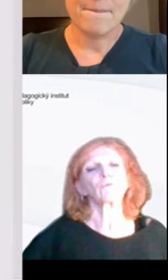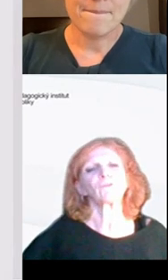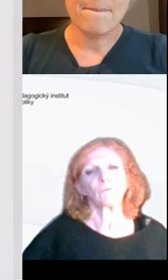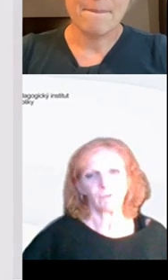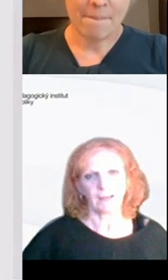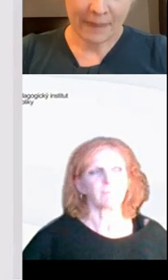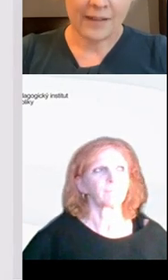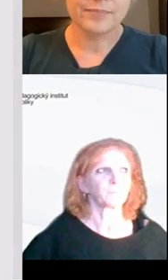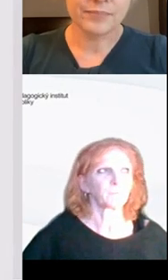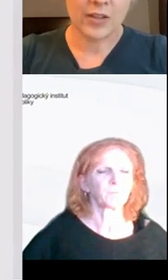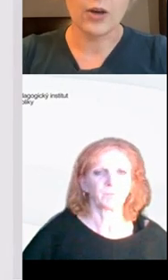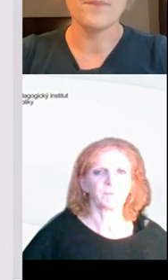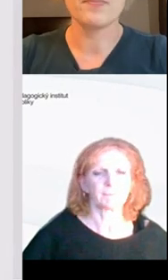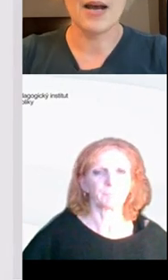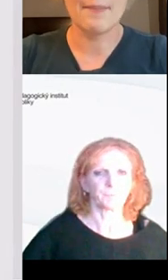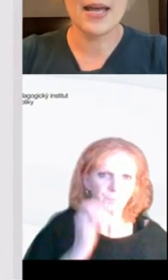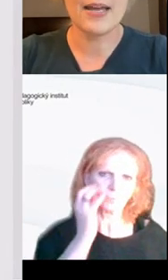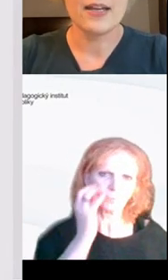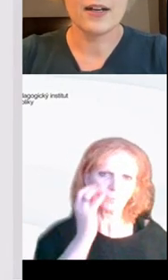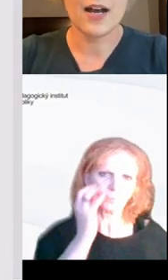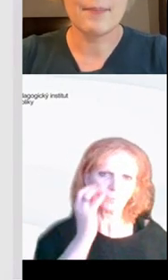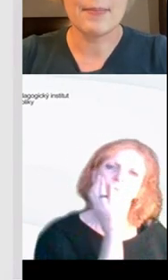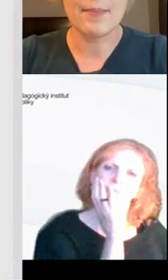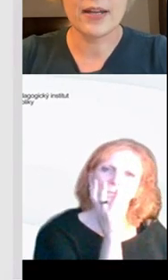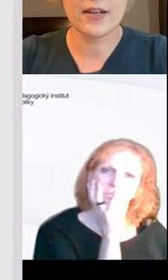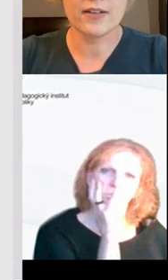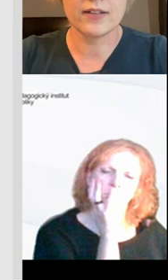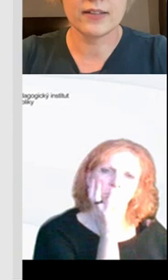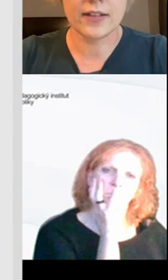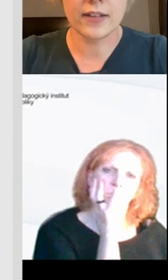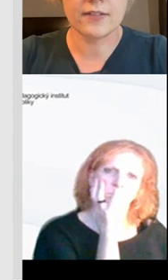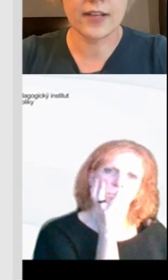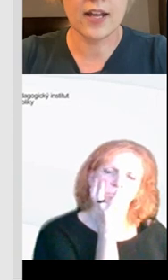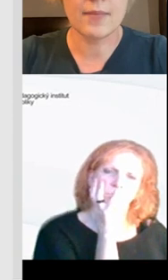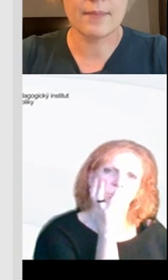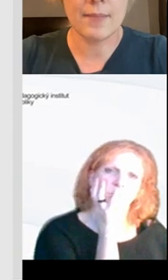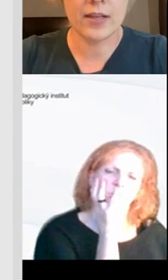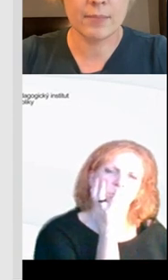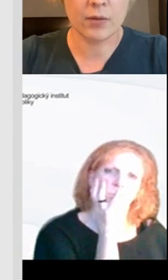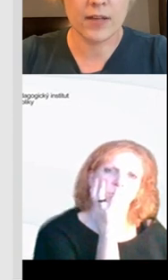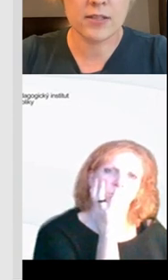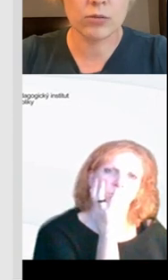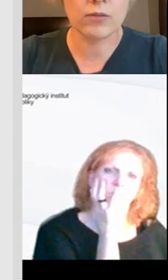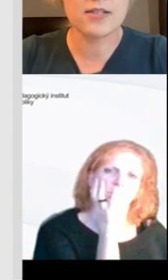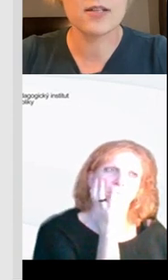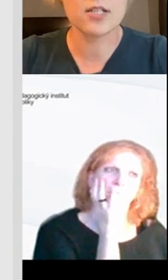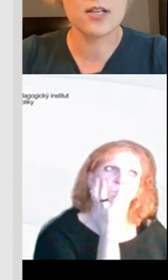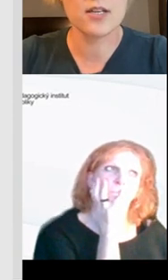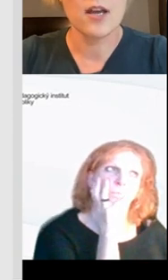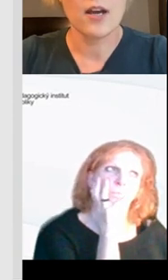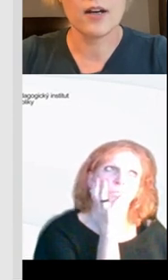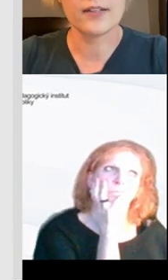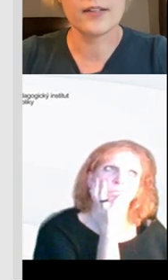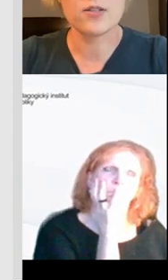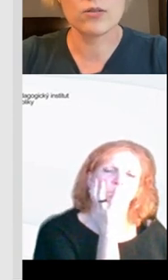škole máte a že už ji využíváte. Jo, máme a my máme nejen interaktivky, ale my máme i ty provajzy, jsou to vlastně